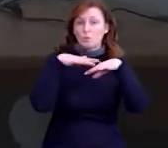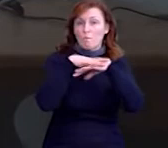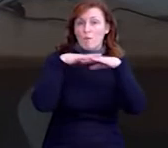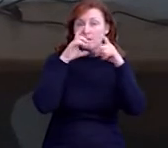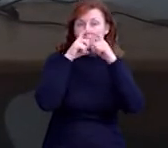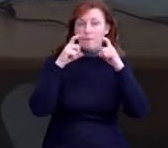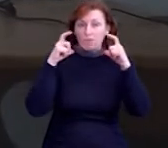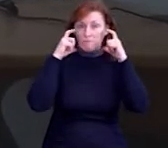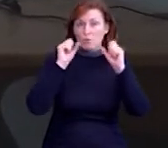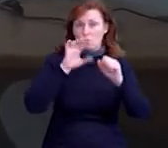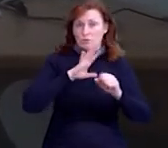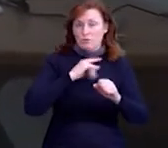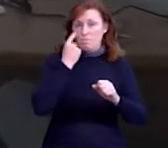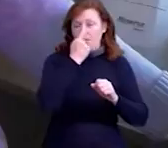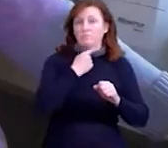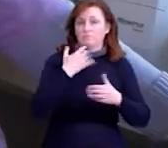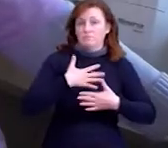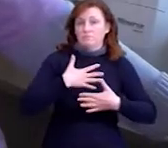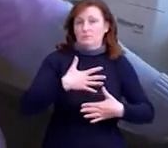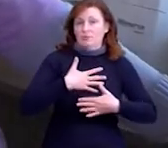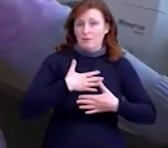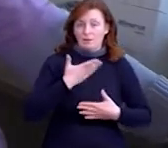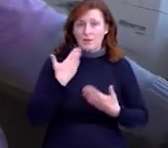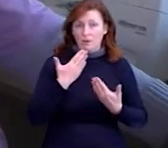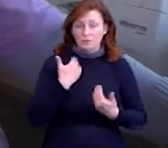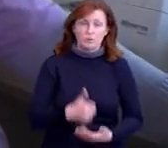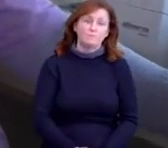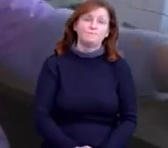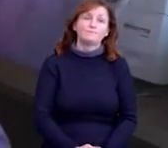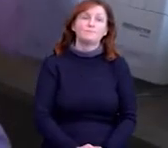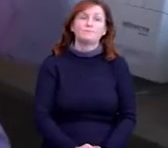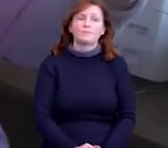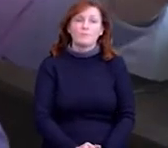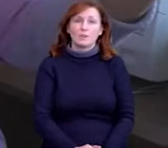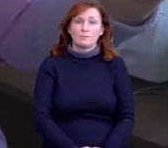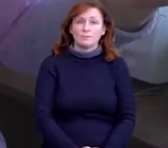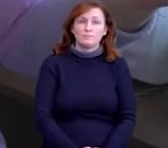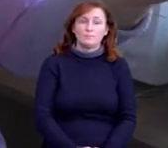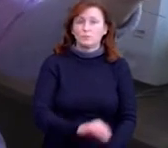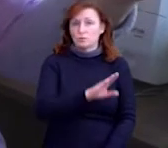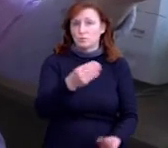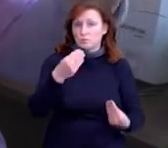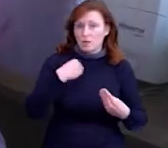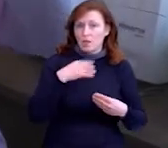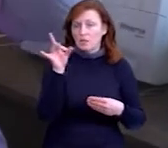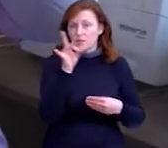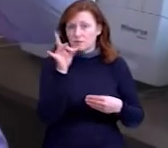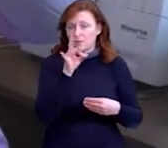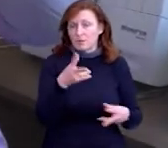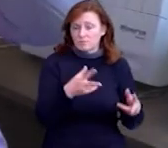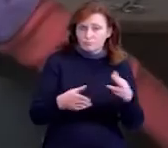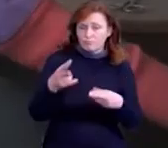щоб можна було дихати, воно все закрите. Нам просто з вільниці далі повністю в розмірі, просто, звісно, ми тут